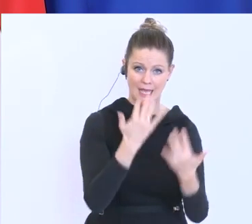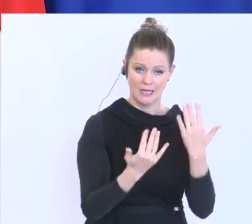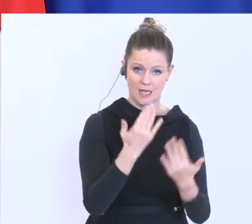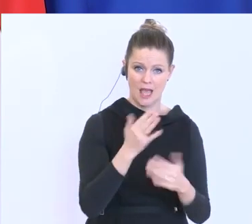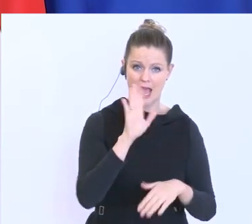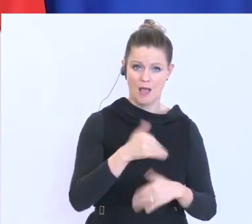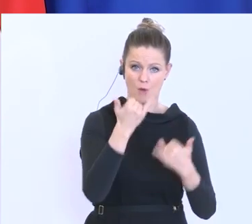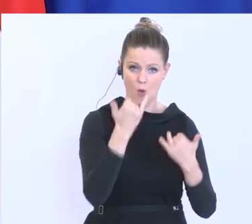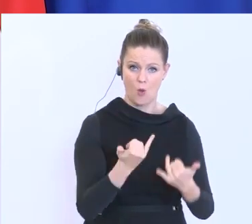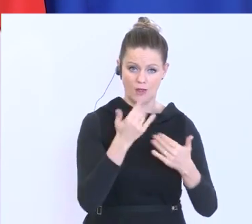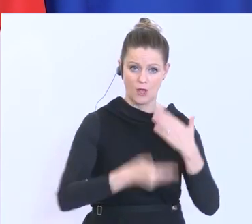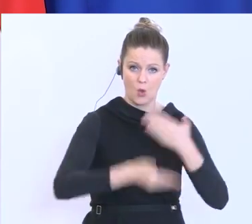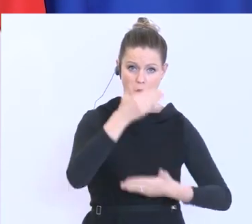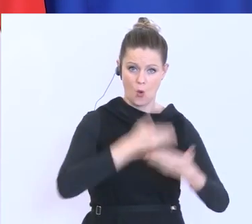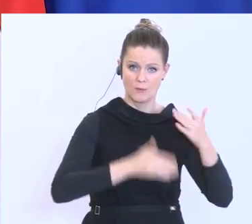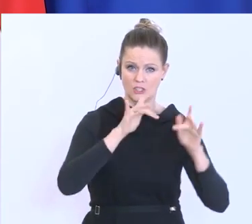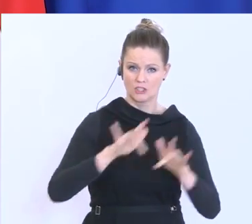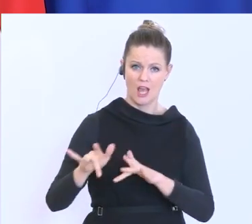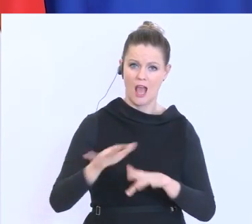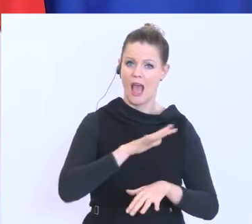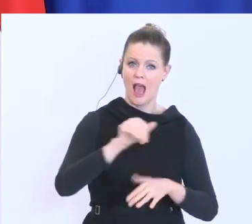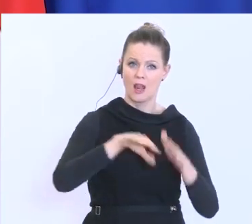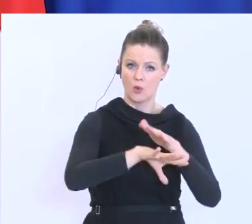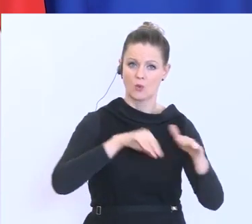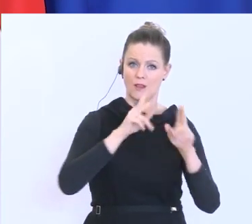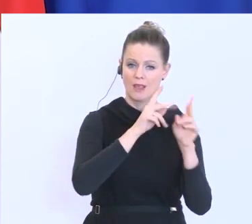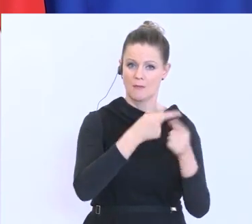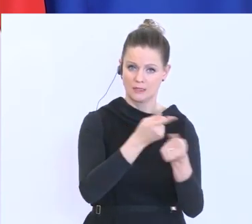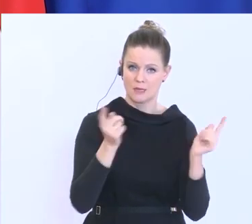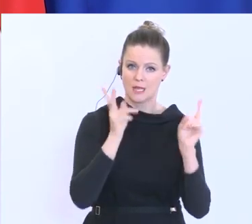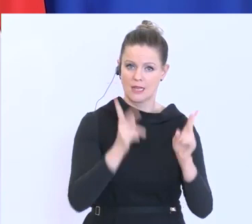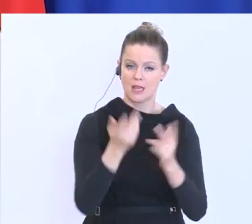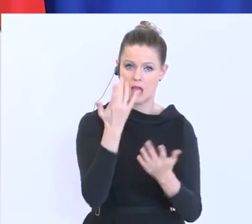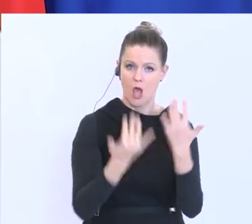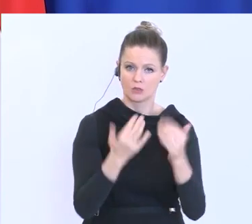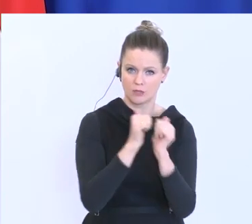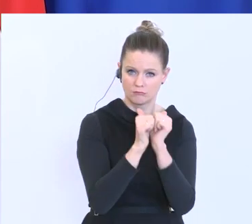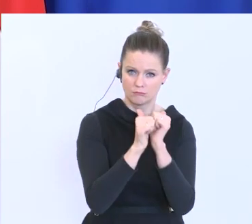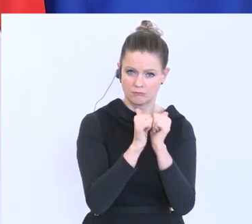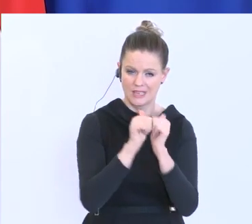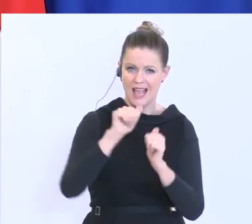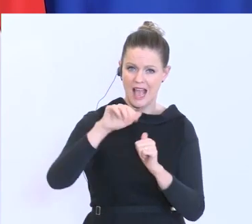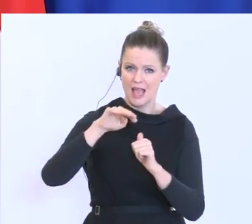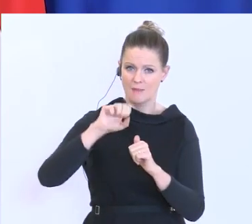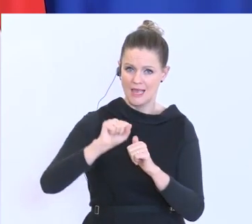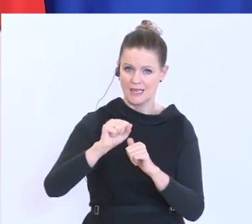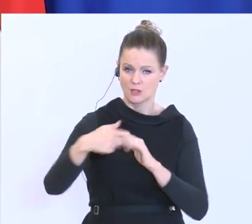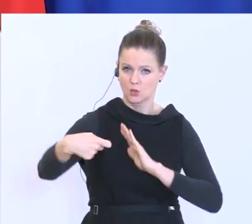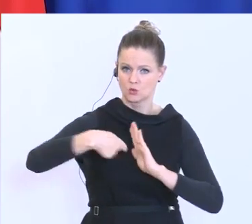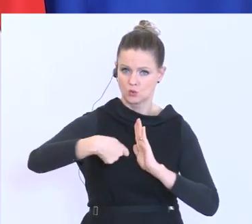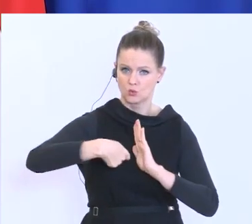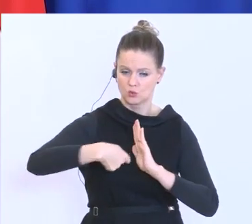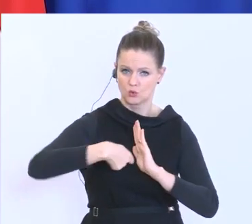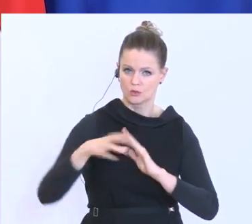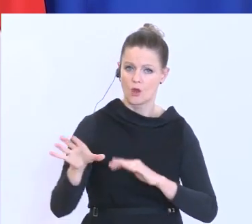noch auf der Homepage, wo jedes Unternehmen sich einfach ausrechnen kann, wie viel es vom AMS als Zuschuss für die